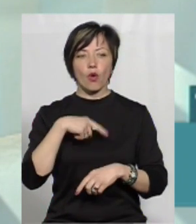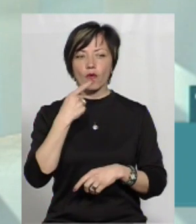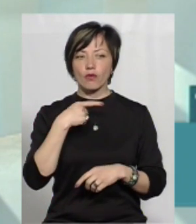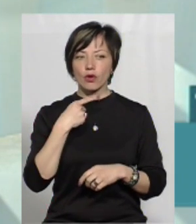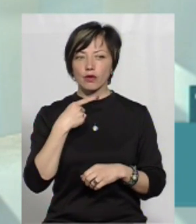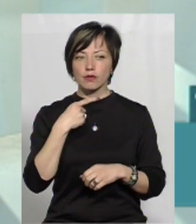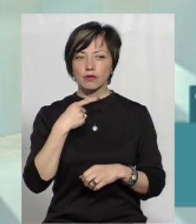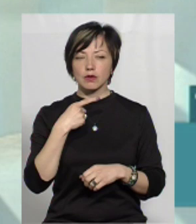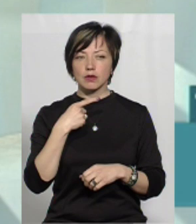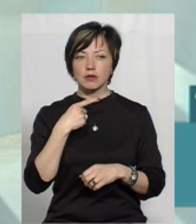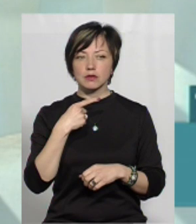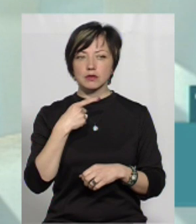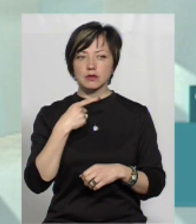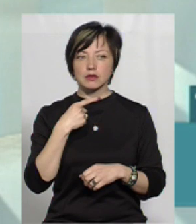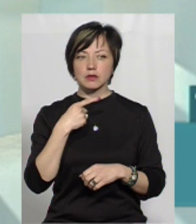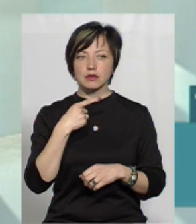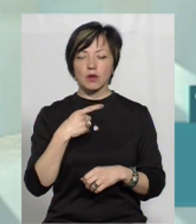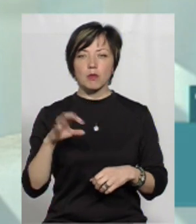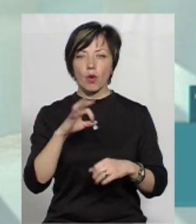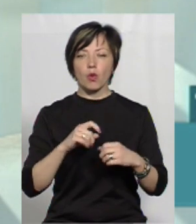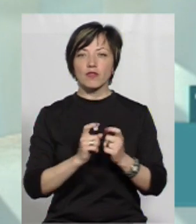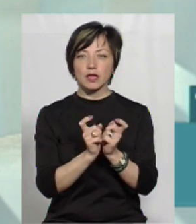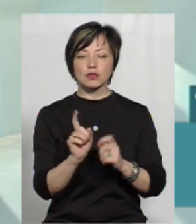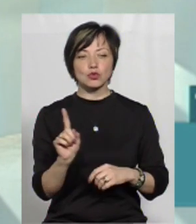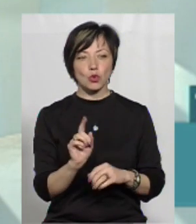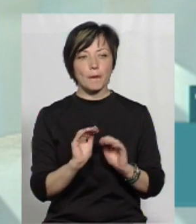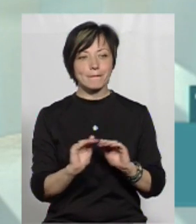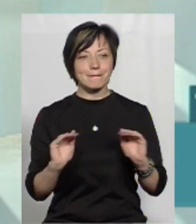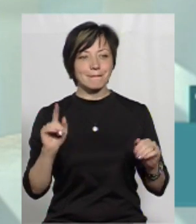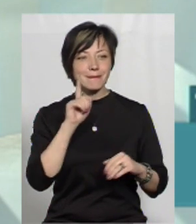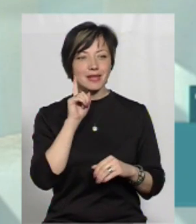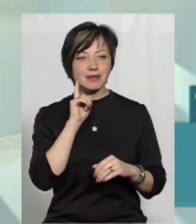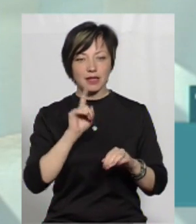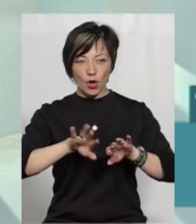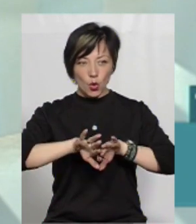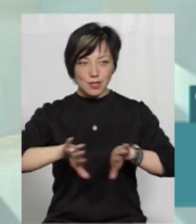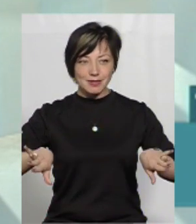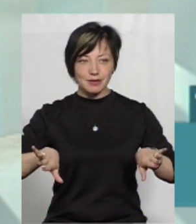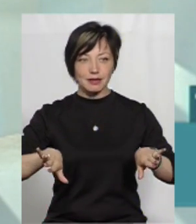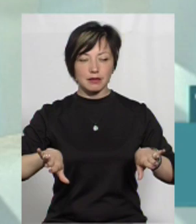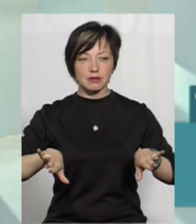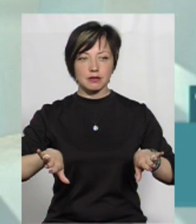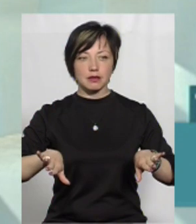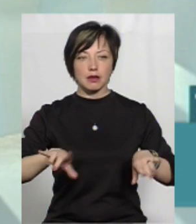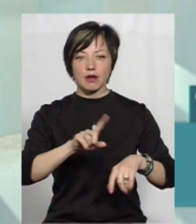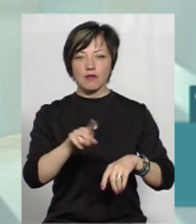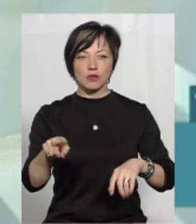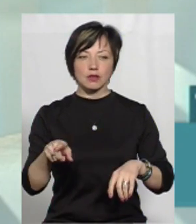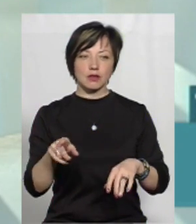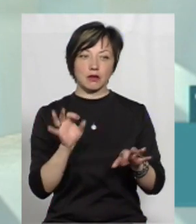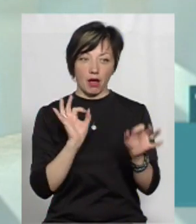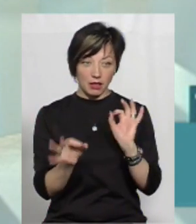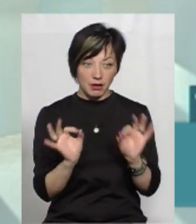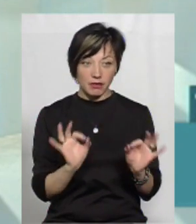говорив на рахунок конфліктів, що підлітки, якщо їх роз'єднати, то вони доволі